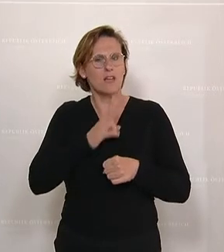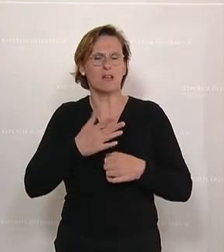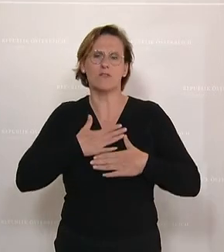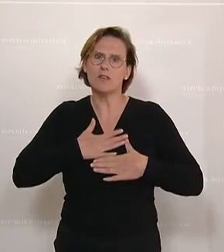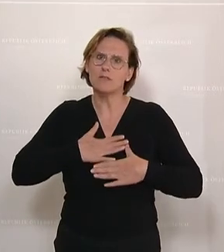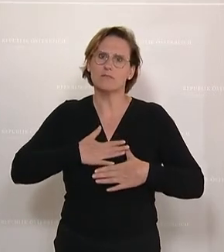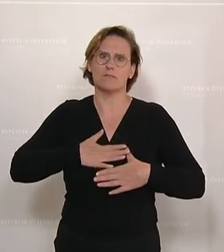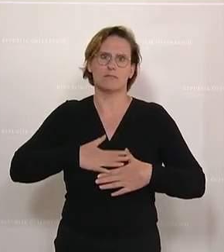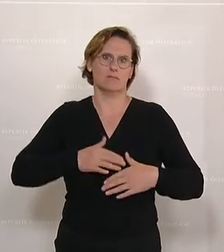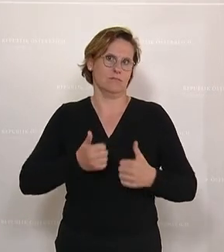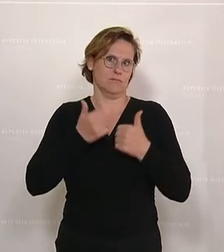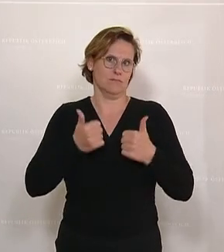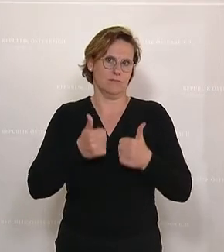ist.